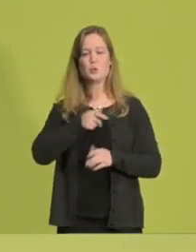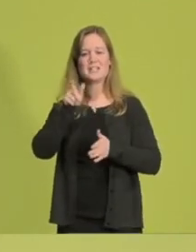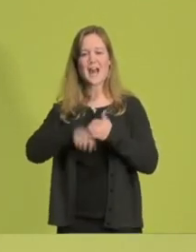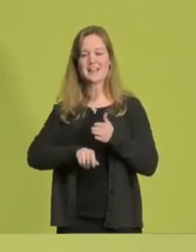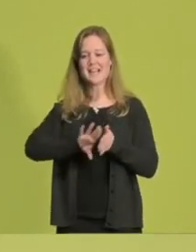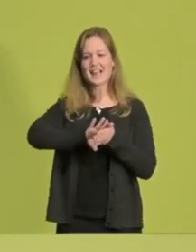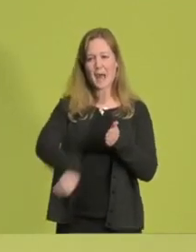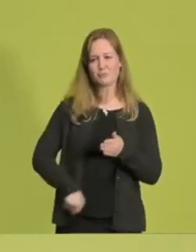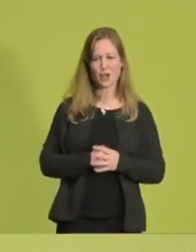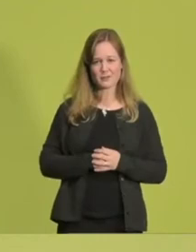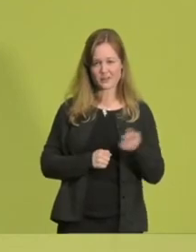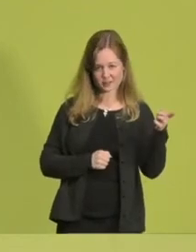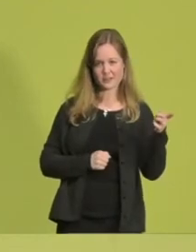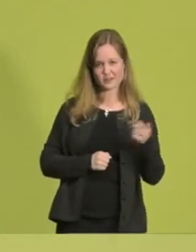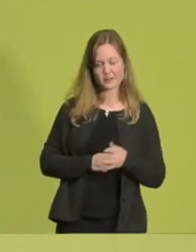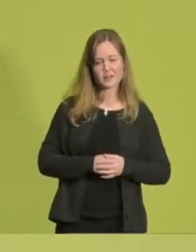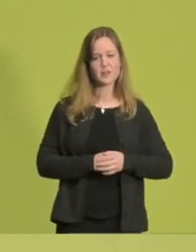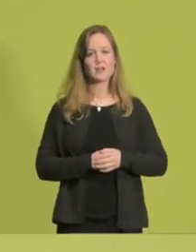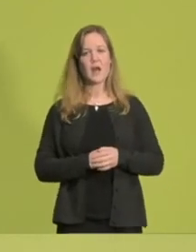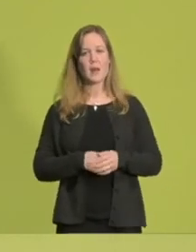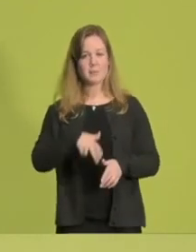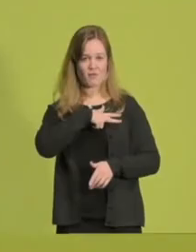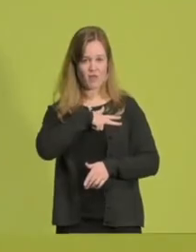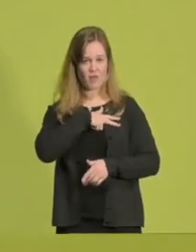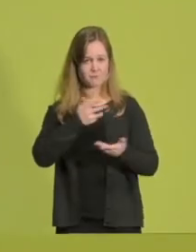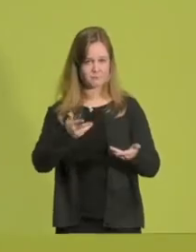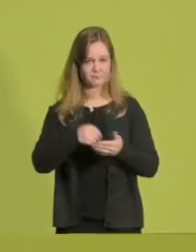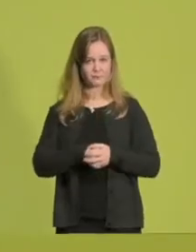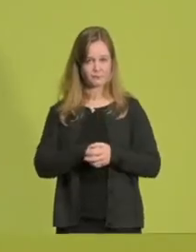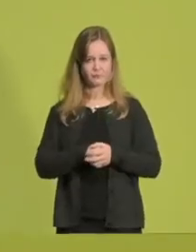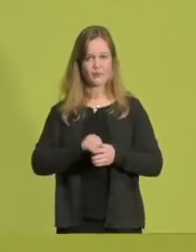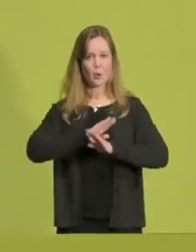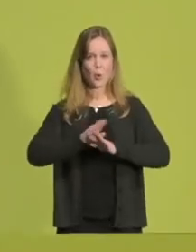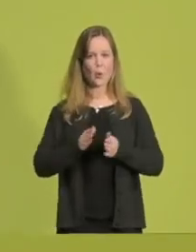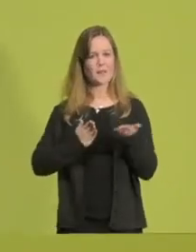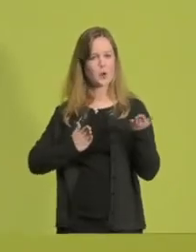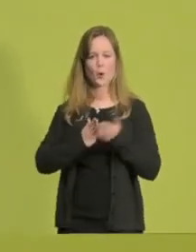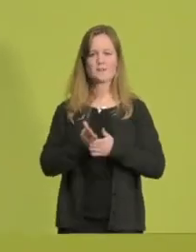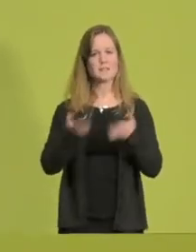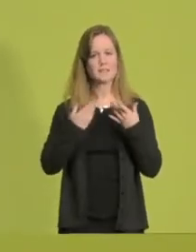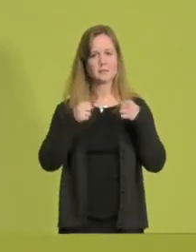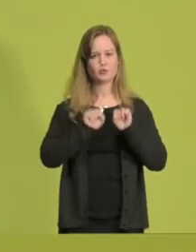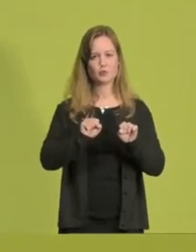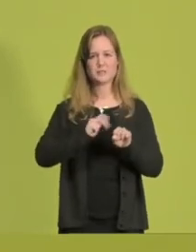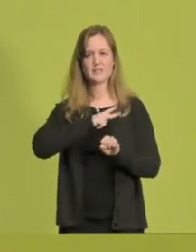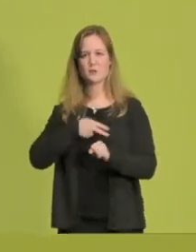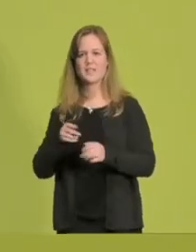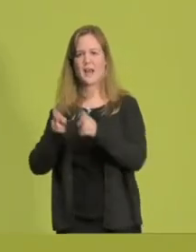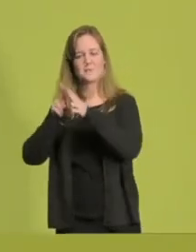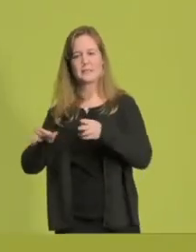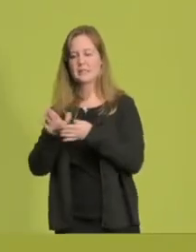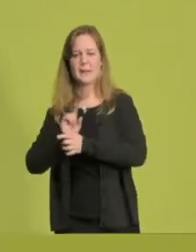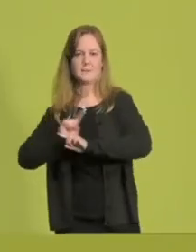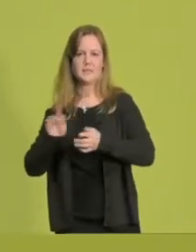Freundinnen und Freunde. Aber ich sage euch ganz deutlich, ohne konsequenten Klimaschutz kann es keinen sozialen Frieden geben, weil